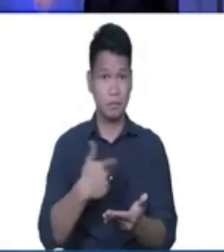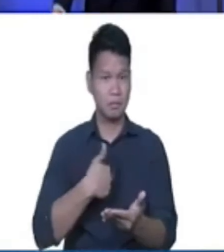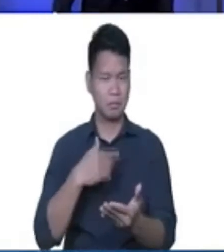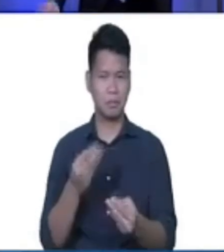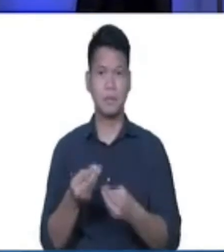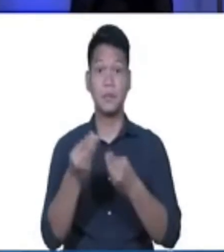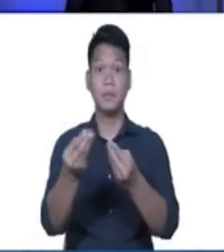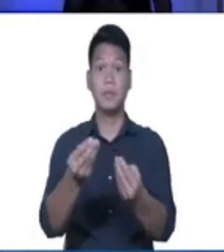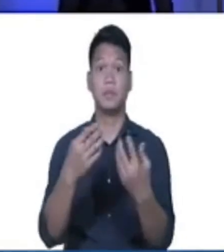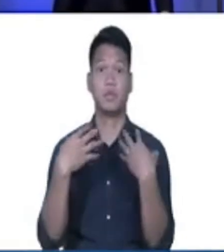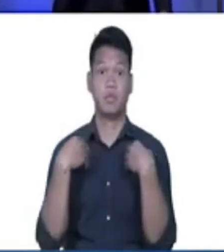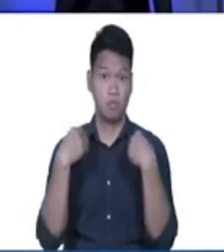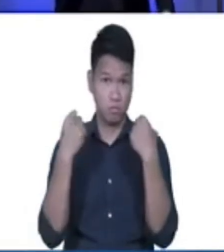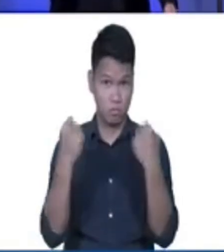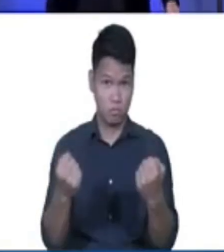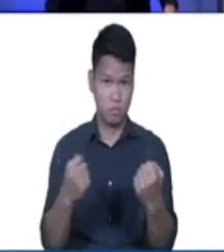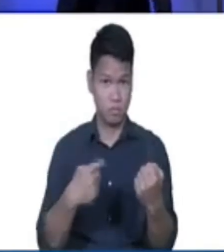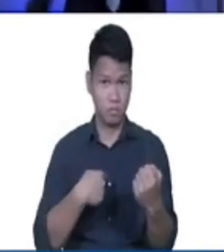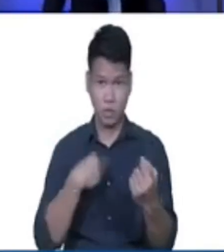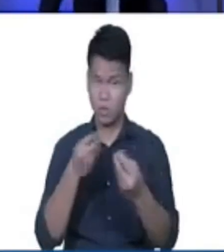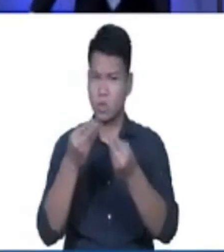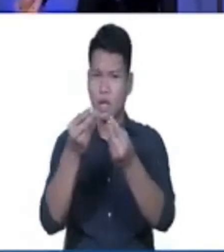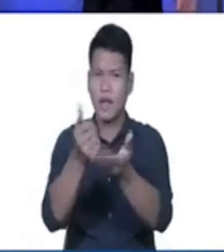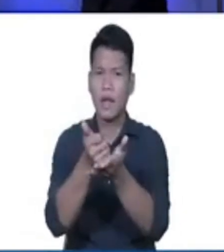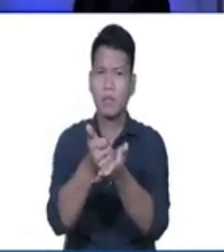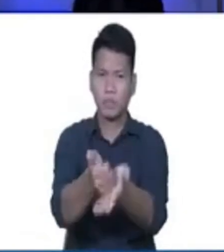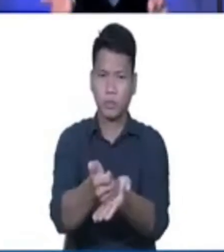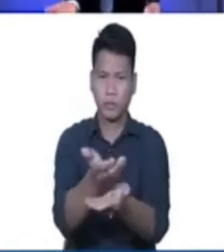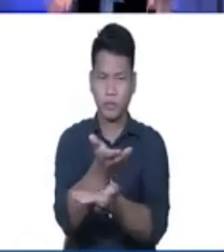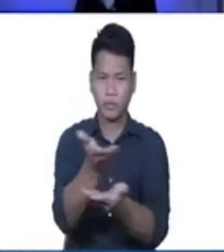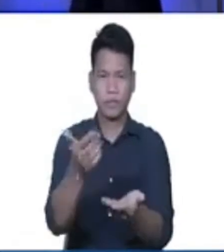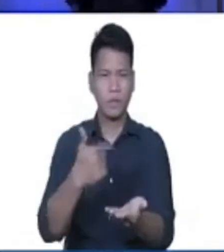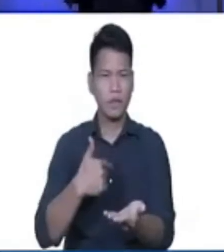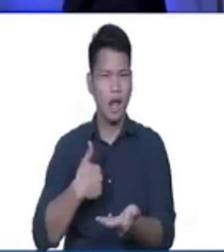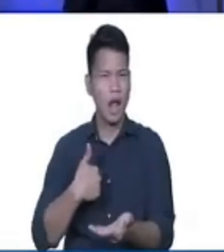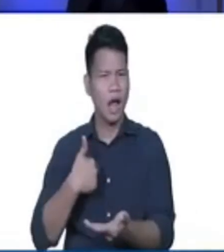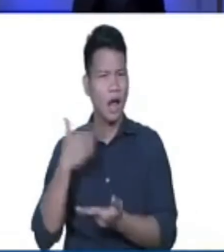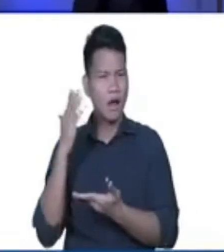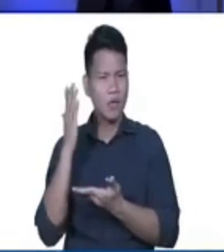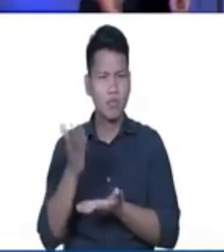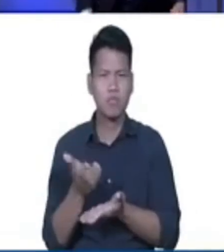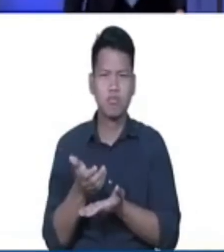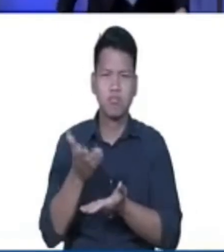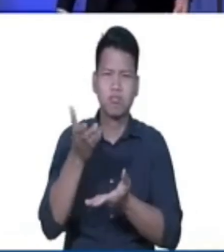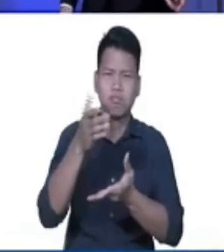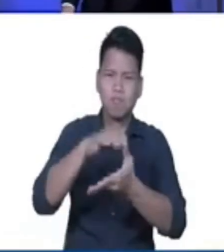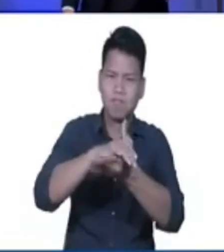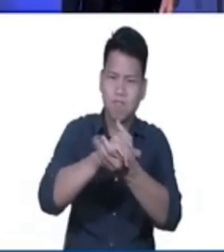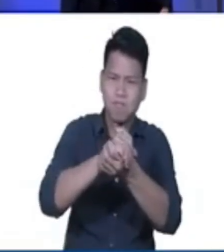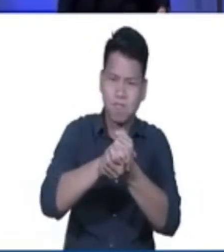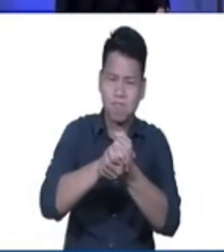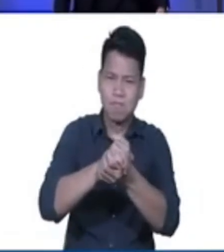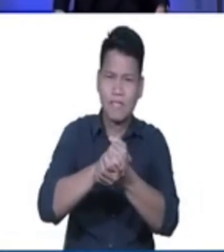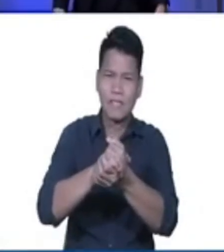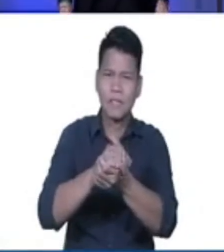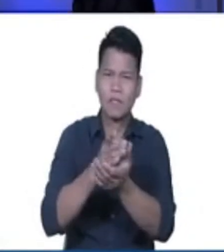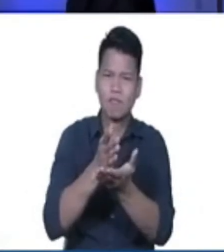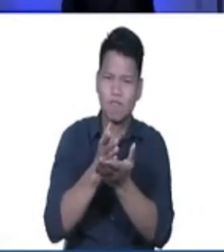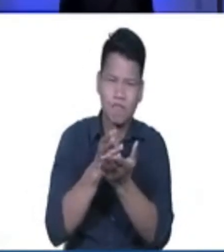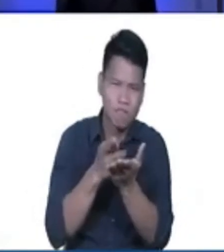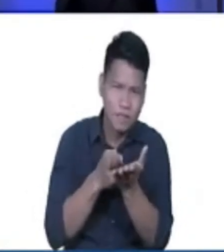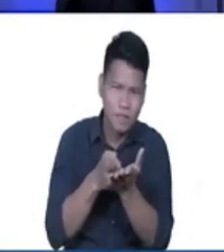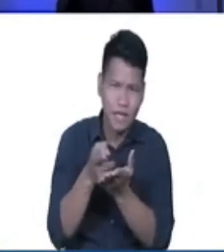strengthen you, yes, I will help you, I will uphold you with my righteous right hand.